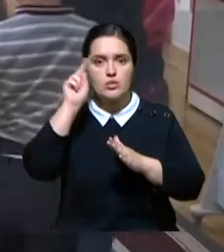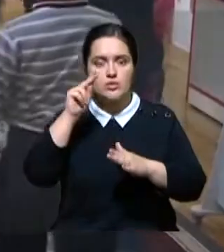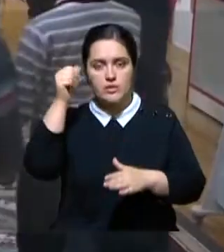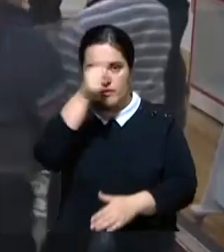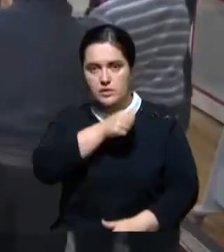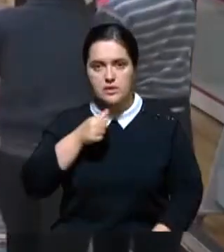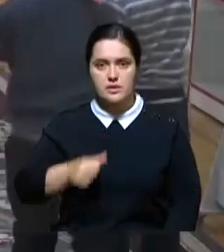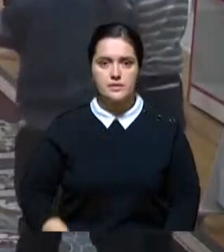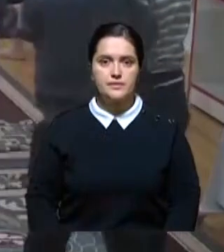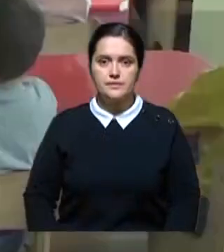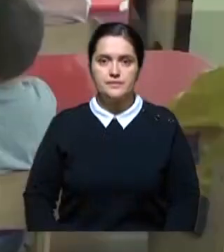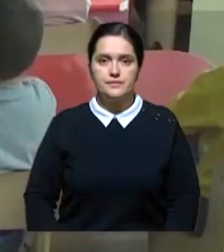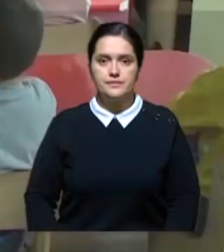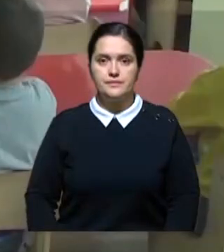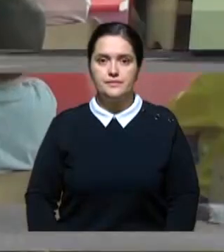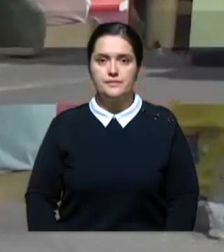начала учебного года.